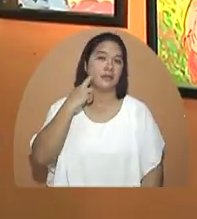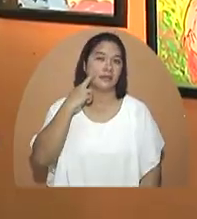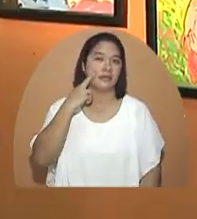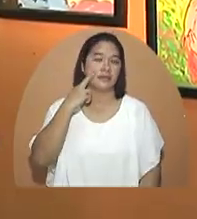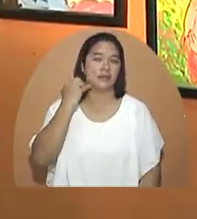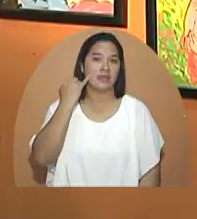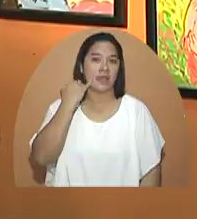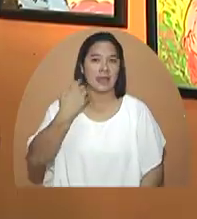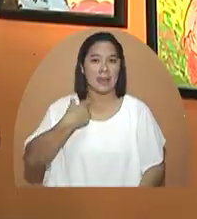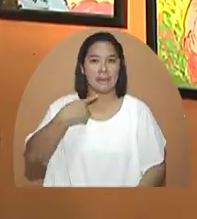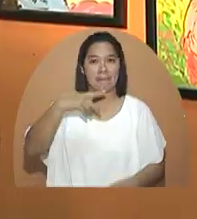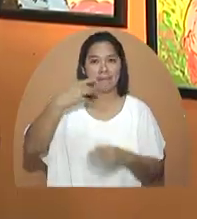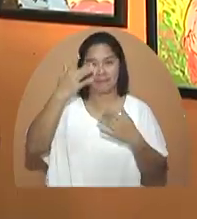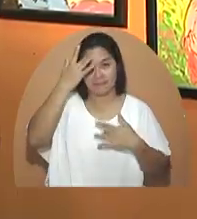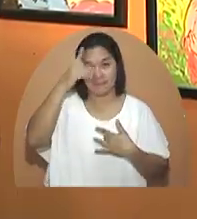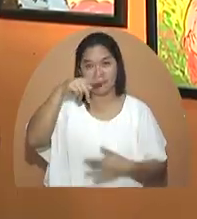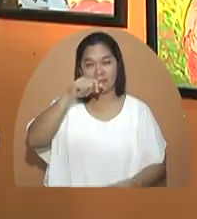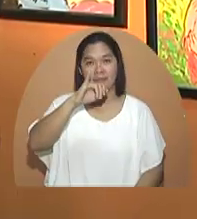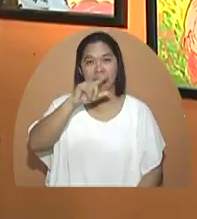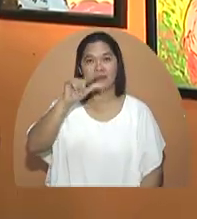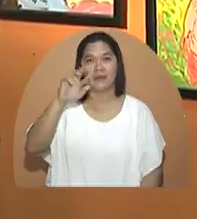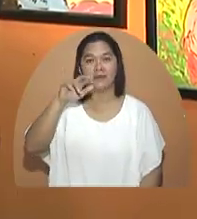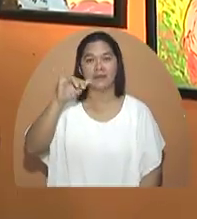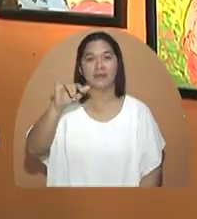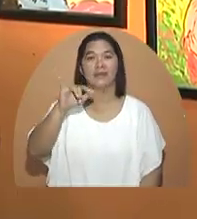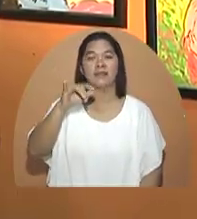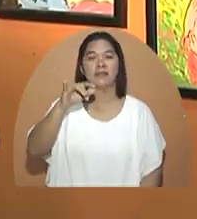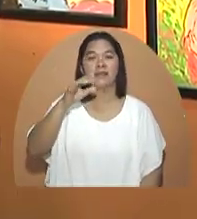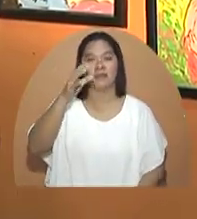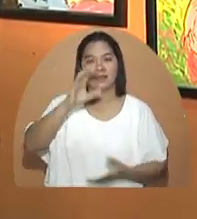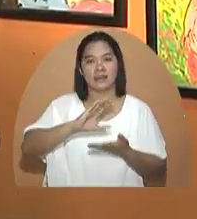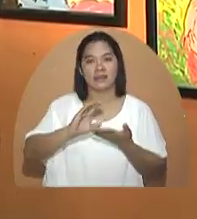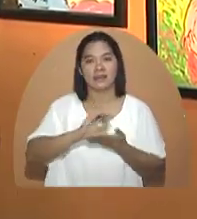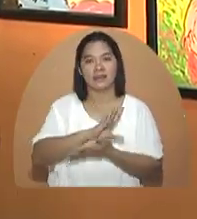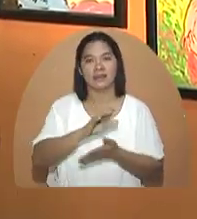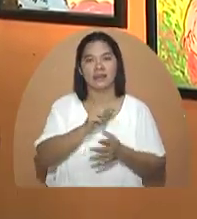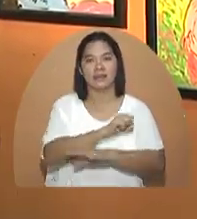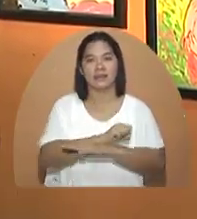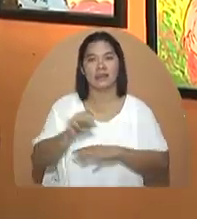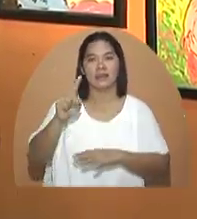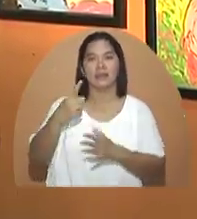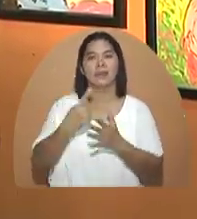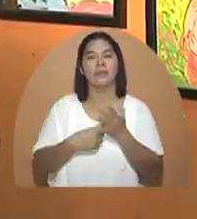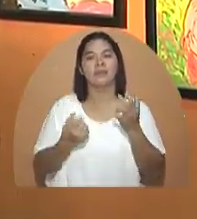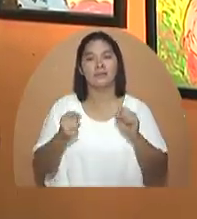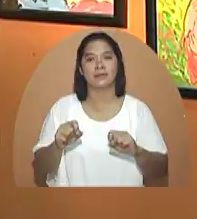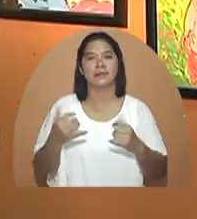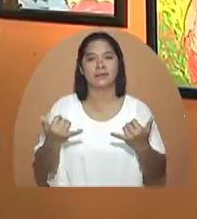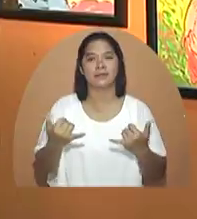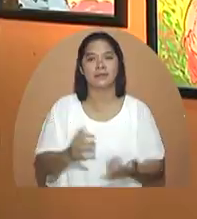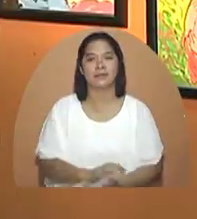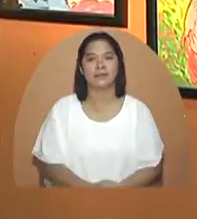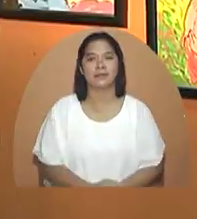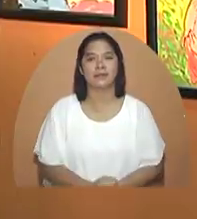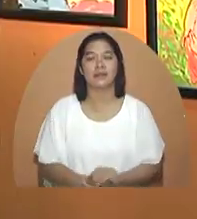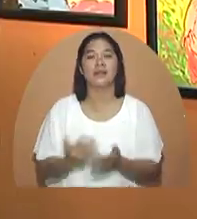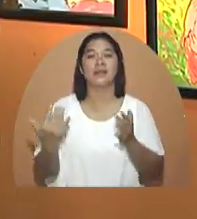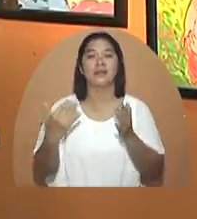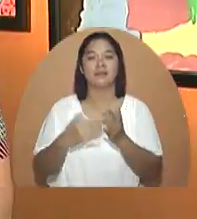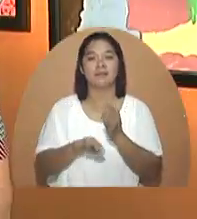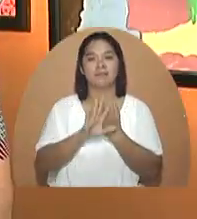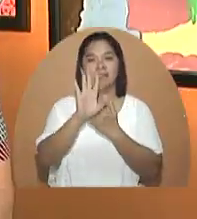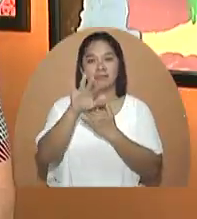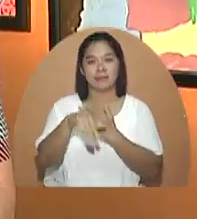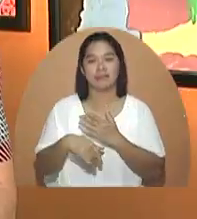Siya ay mayroong papillary thyroid cancer, stage 1. Ano nga kaya ang kanyang kalagayan ngayon?